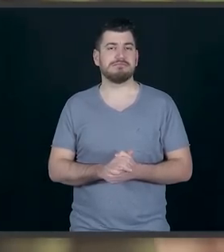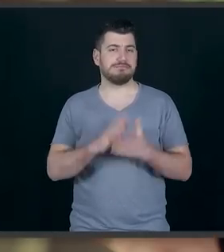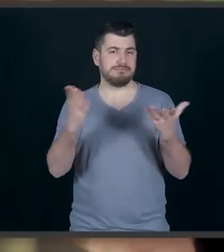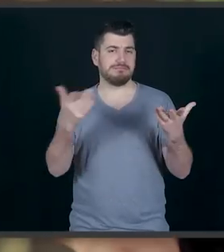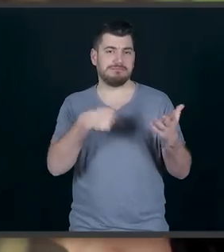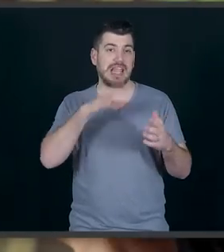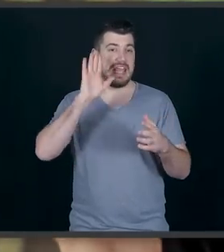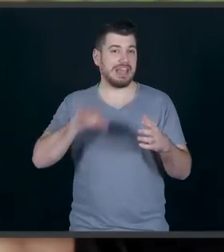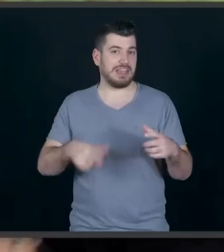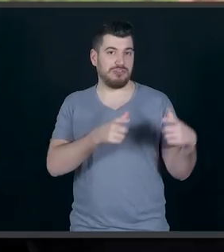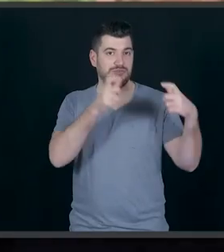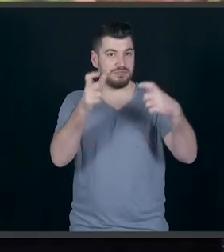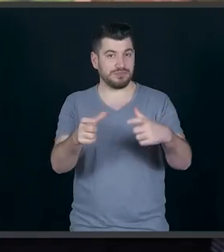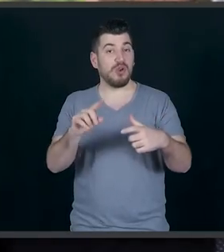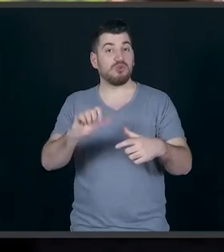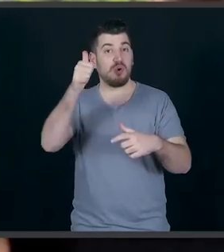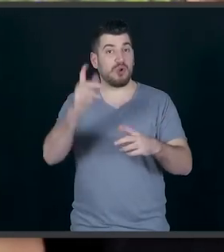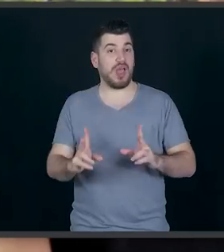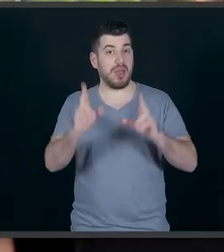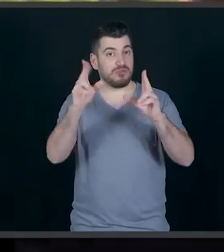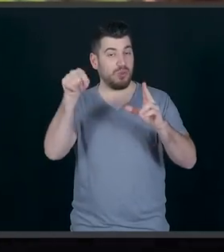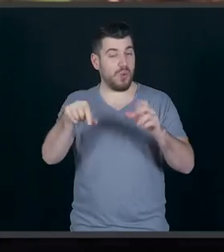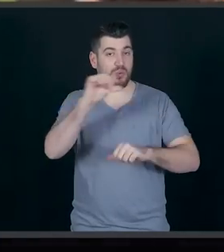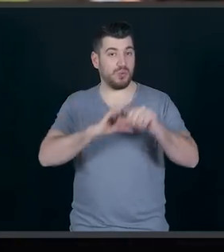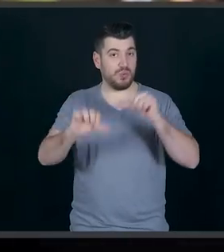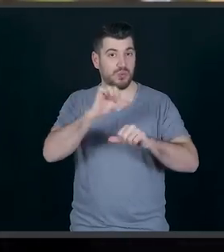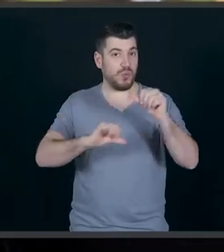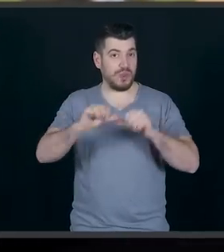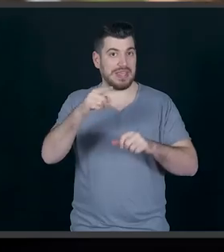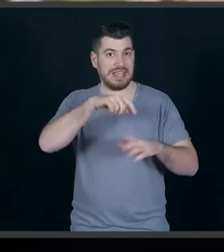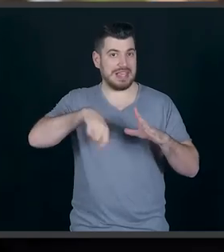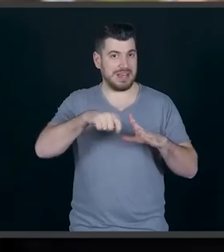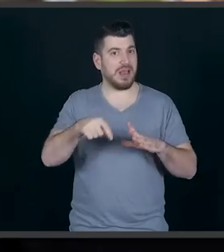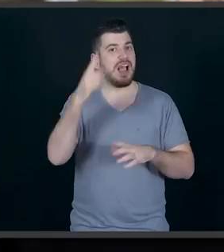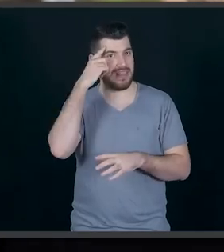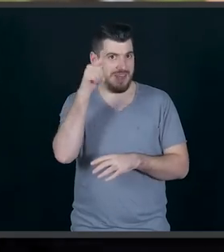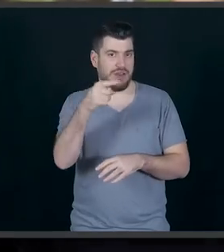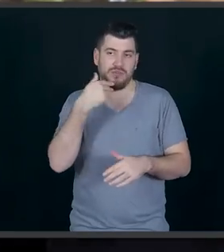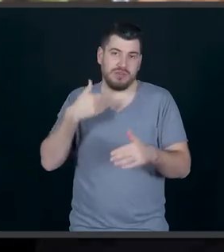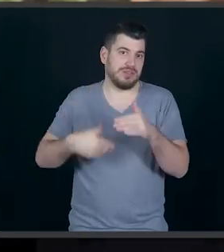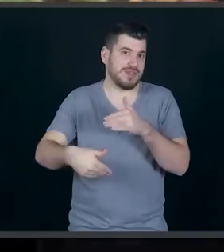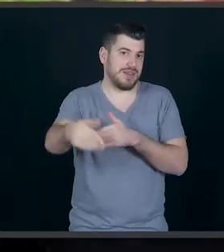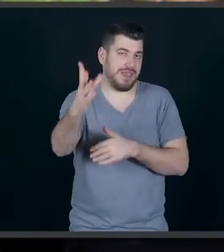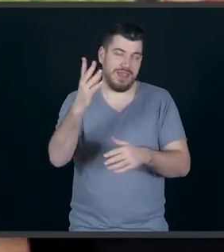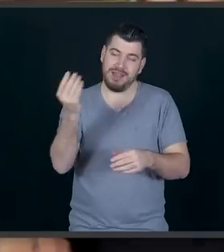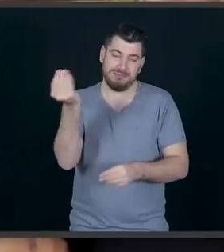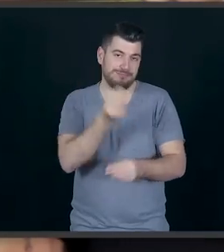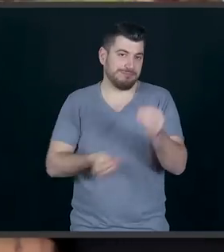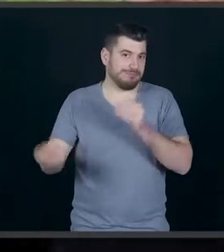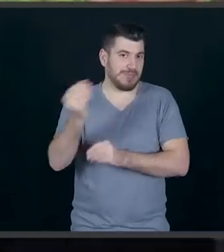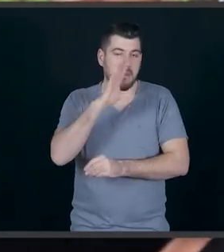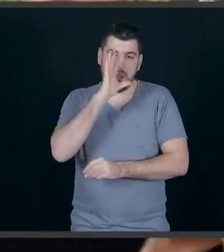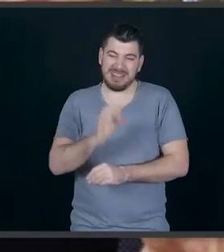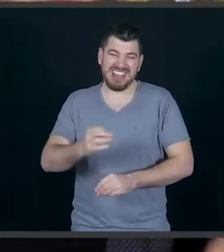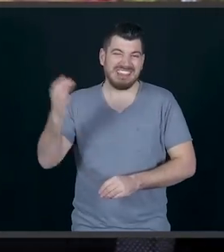κάπως έτσι τελείωσε. Το πρώτο επεισόδιο της νέας σεζόνου του Kitchen Lab. Καταλαβαίνετε τι έχει να γίνει, τι έχει να γίνει πιο μετά. Σας ετοιμάζουμε